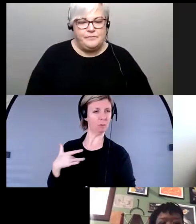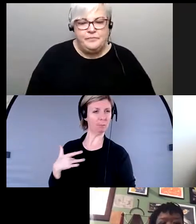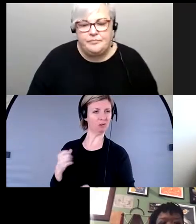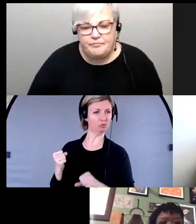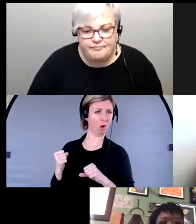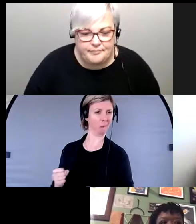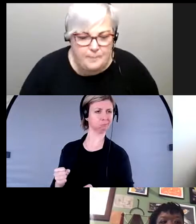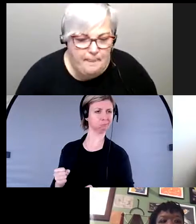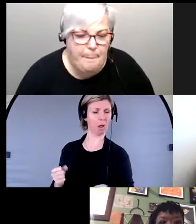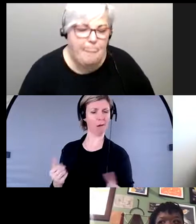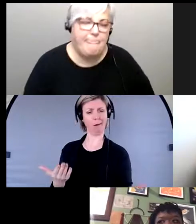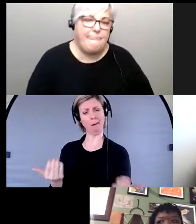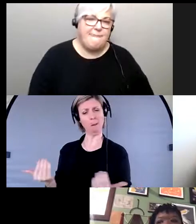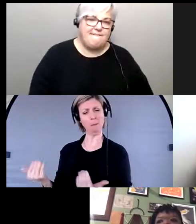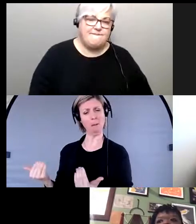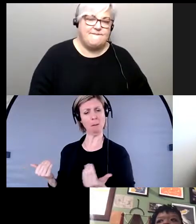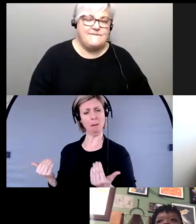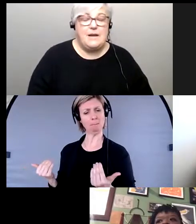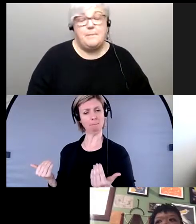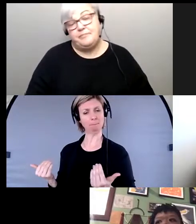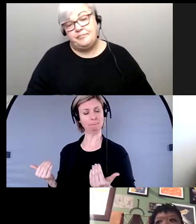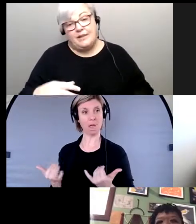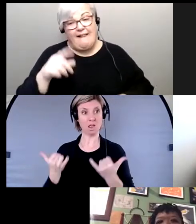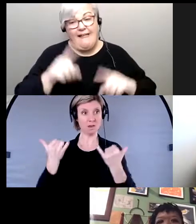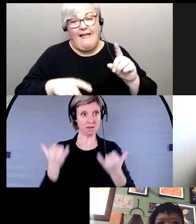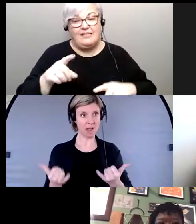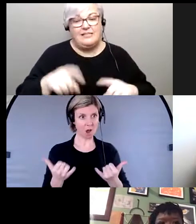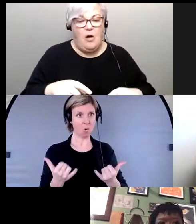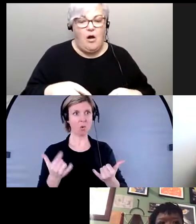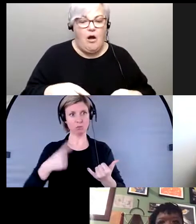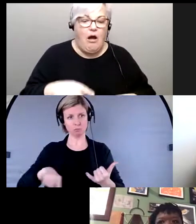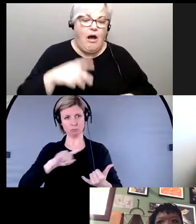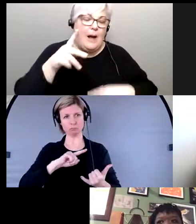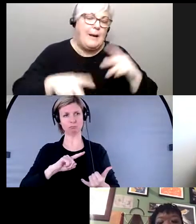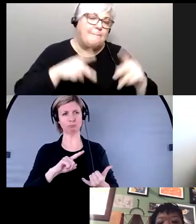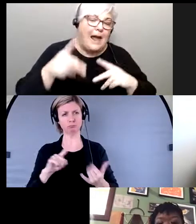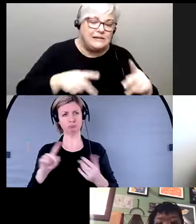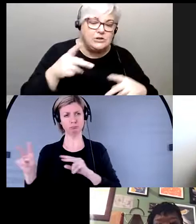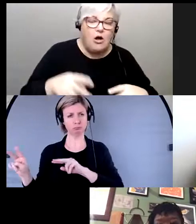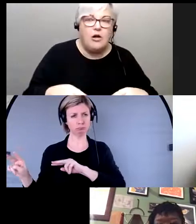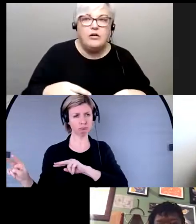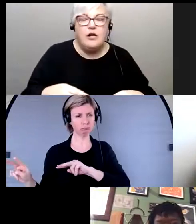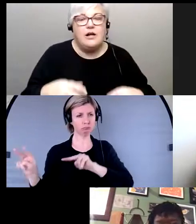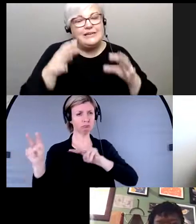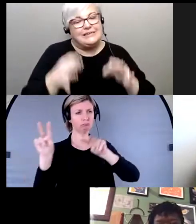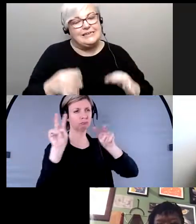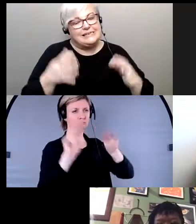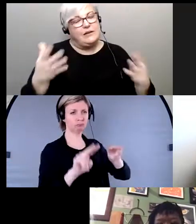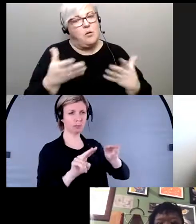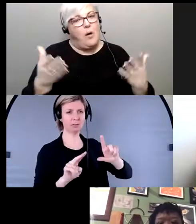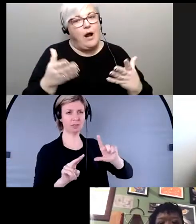et lorsqu'on pense à des mouvements qui sont plus à gauche je pense que ce qu faut qu'on fasse c'est essayer